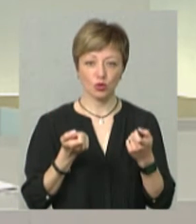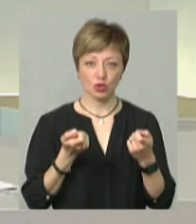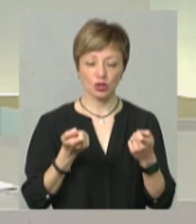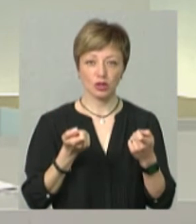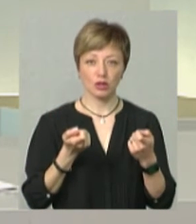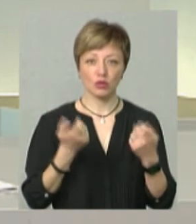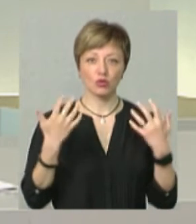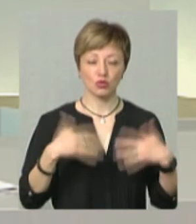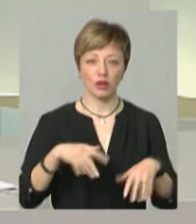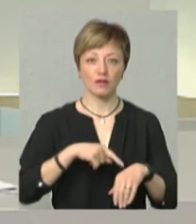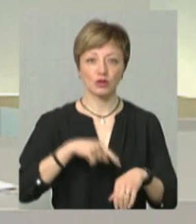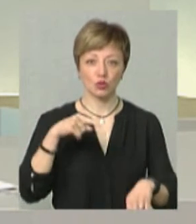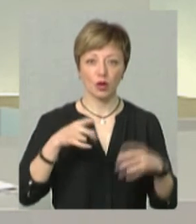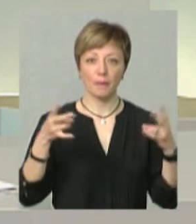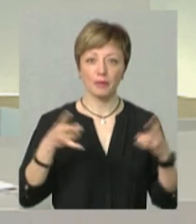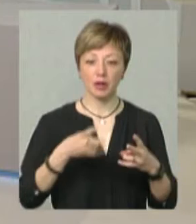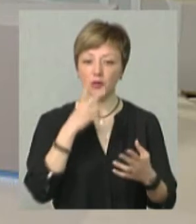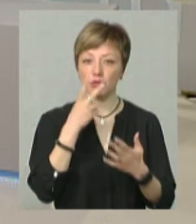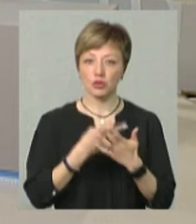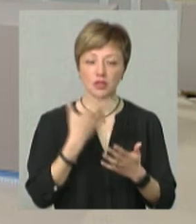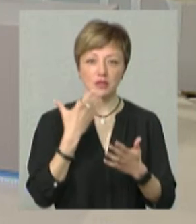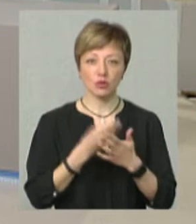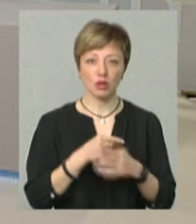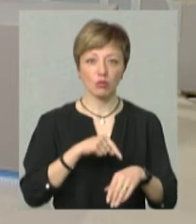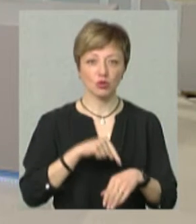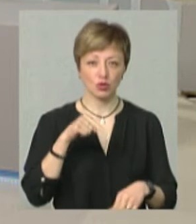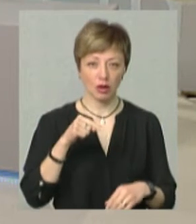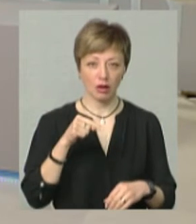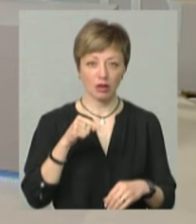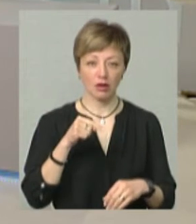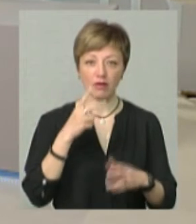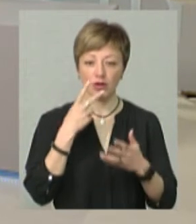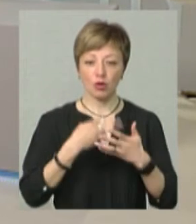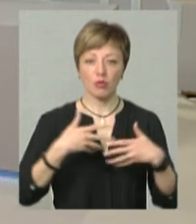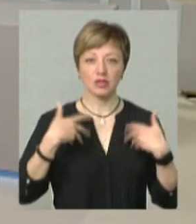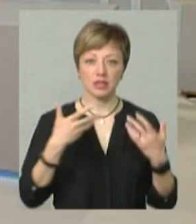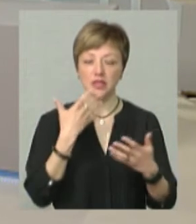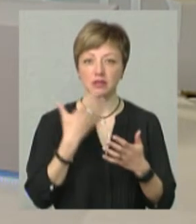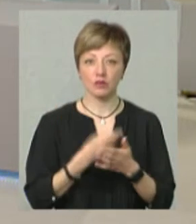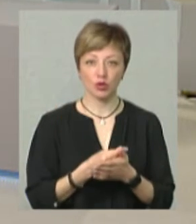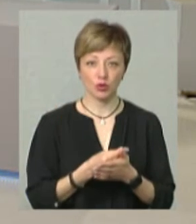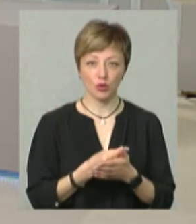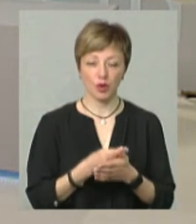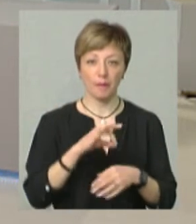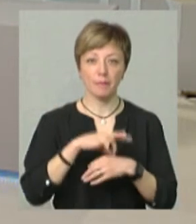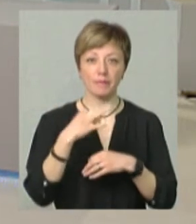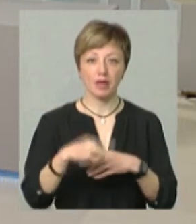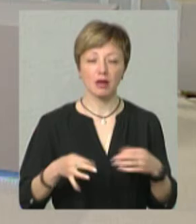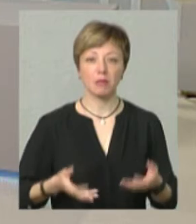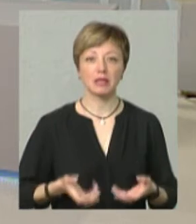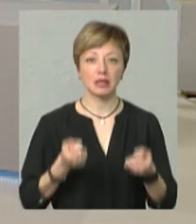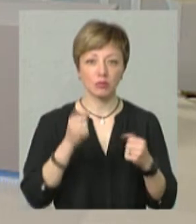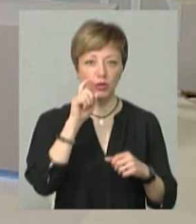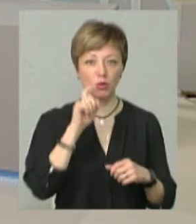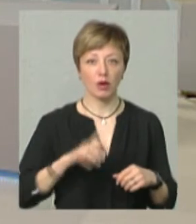вони вже відчули потребу відобразити свої почуття, відобразити свою біль, підтримку